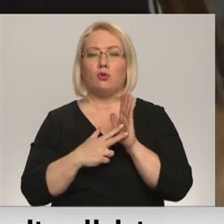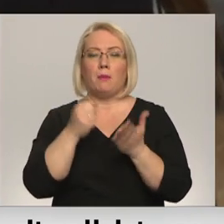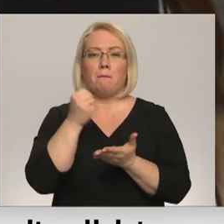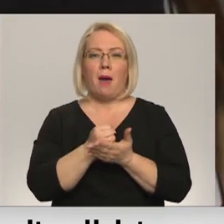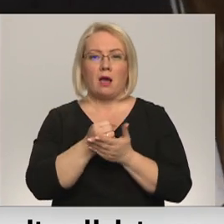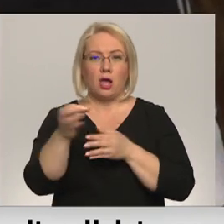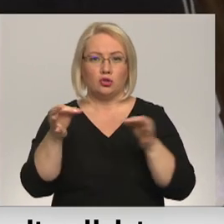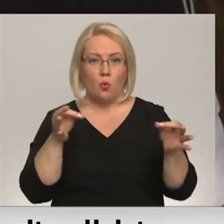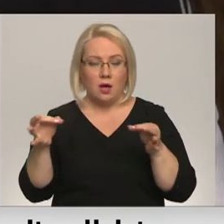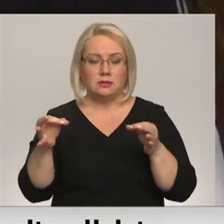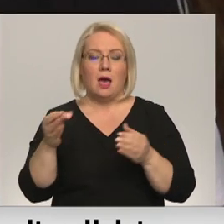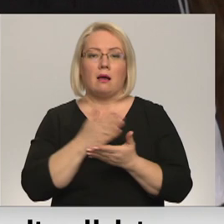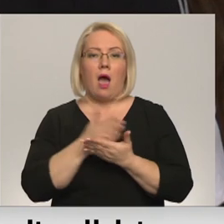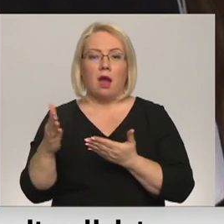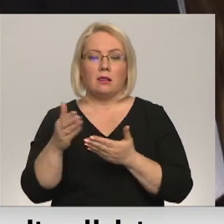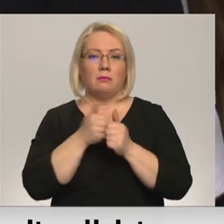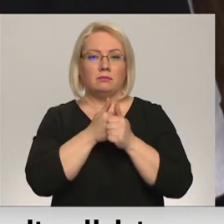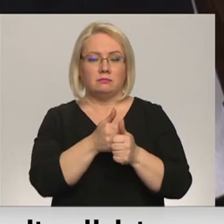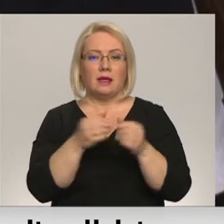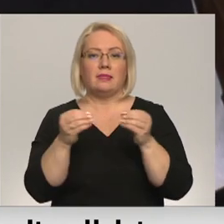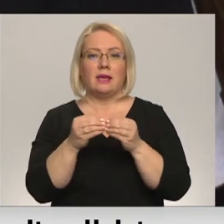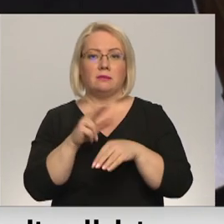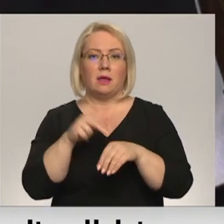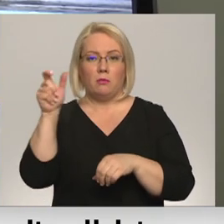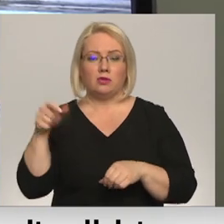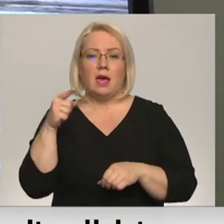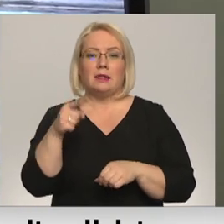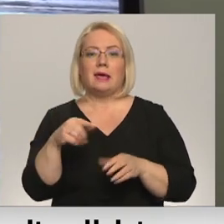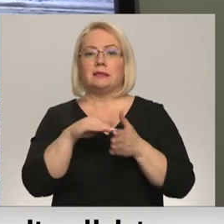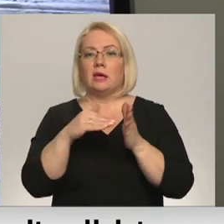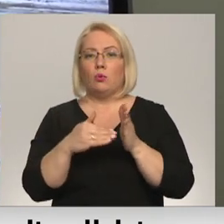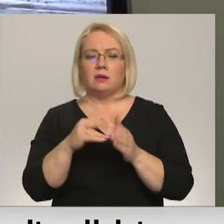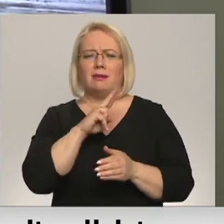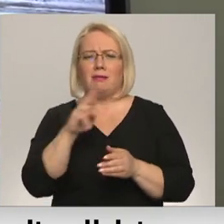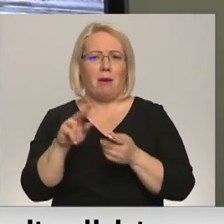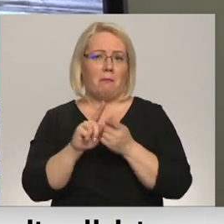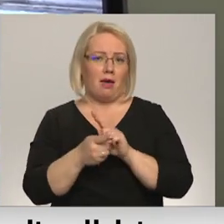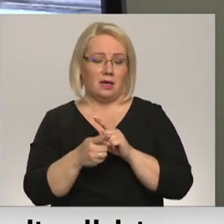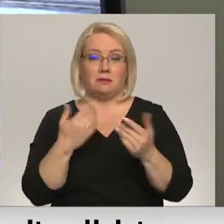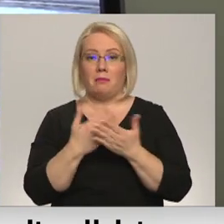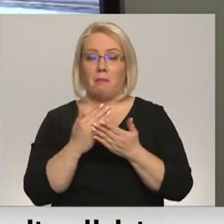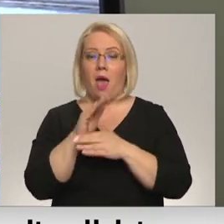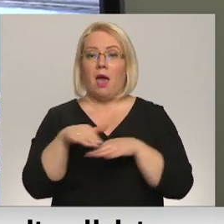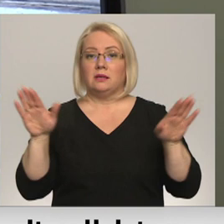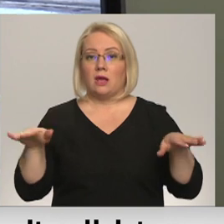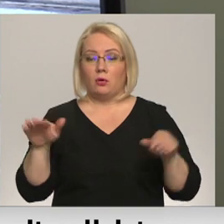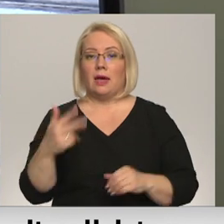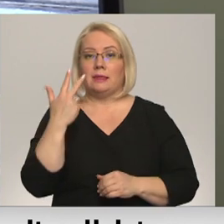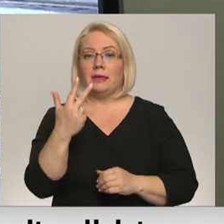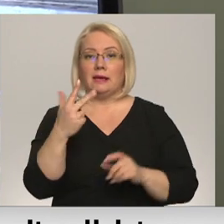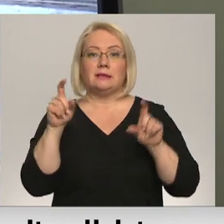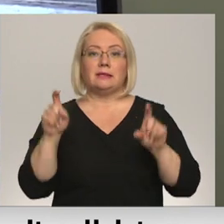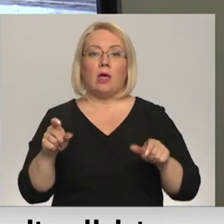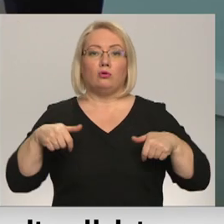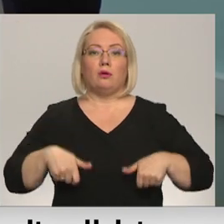kārtību uzraudzīs desmit policisti, kas pēc būtības situāciju nemainīs. Piemēram, aizskrauklē trīs sēdošajiem